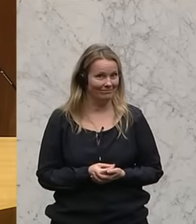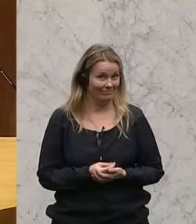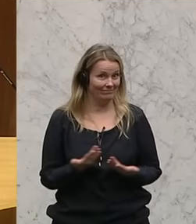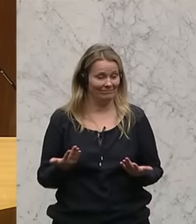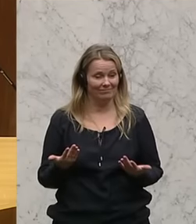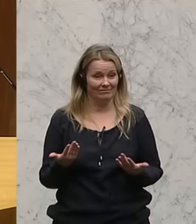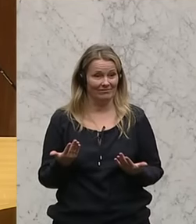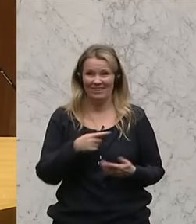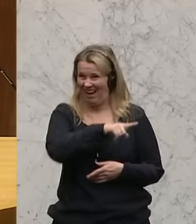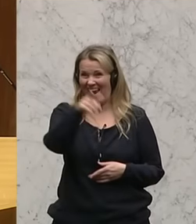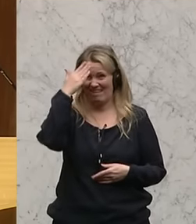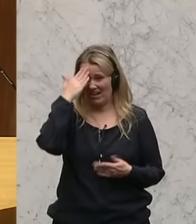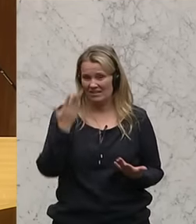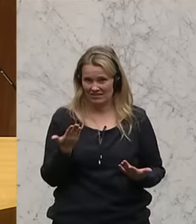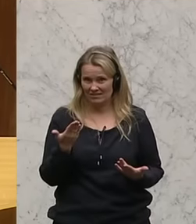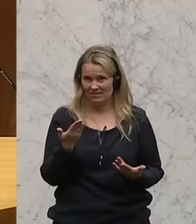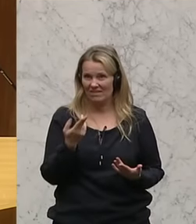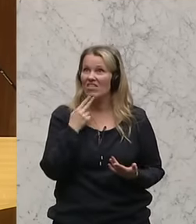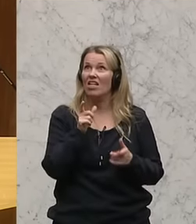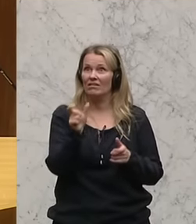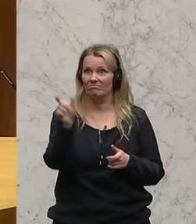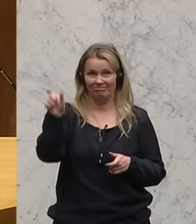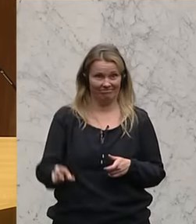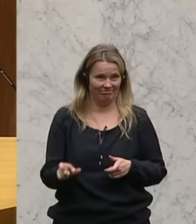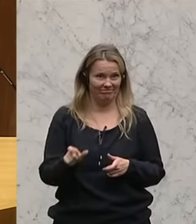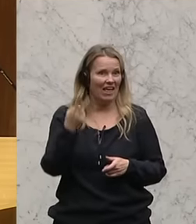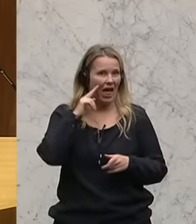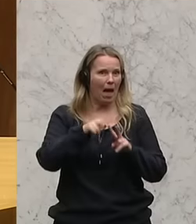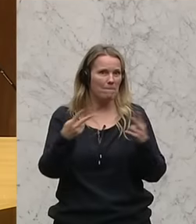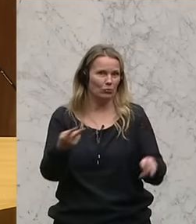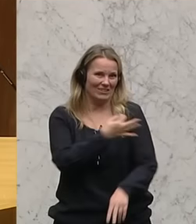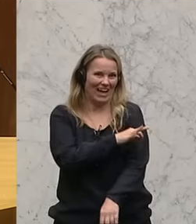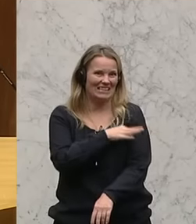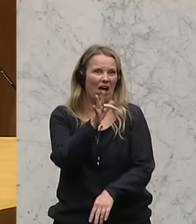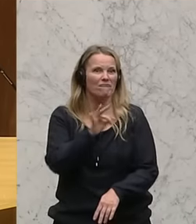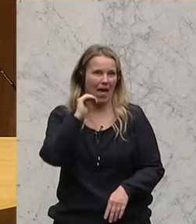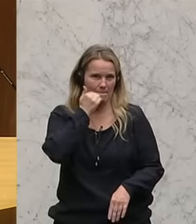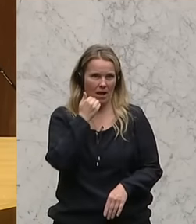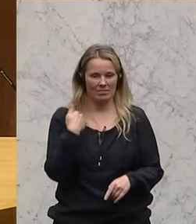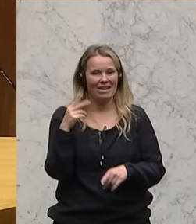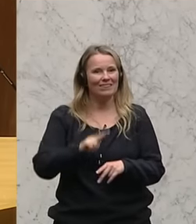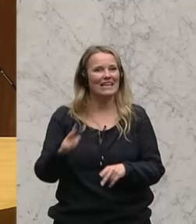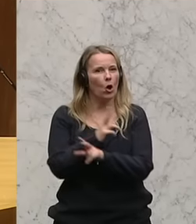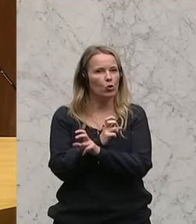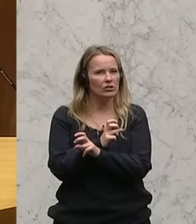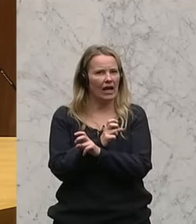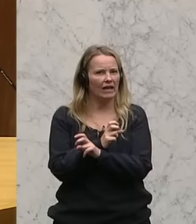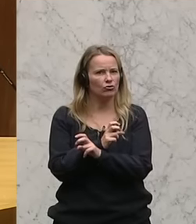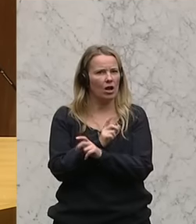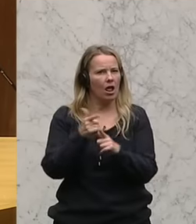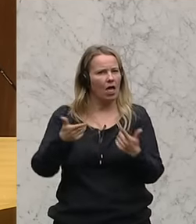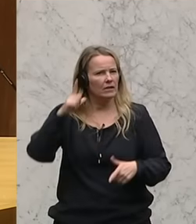Und Sie alle wissen, dass von Herrn Bundeskanzler Faymann hier die Rede war, als der niederösterreichische Landeshauptmann Erwin Pröll